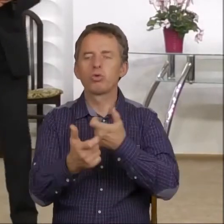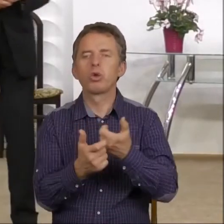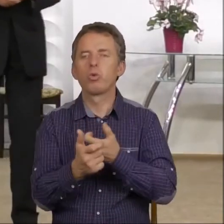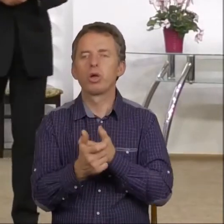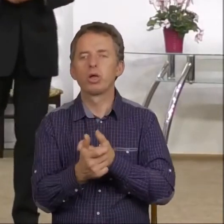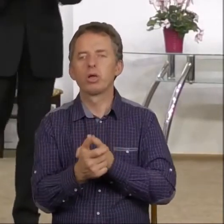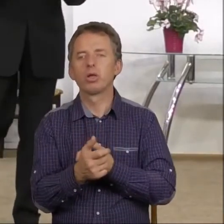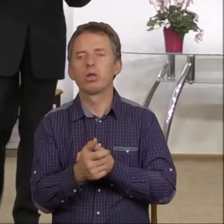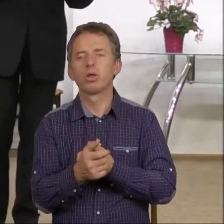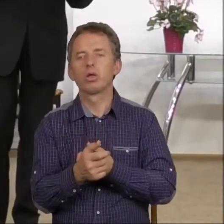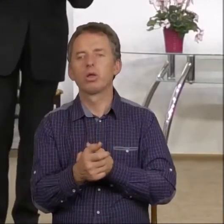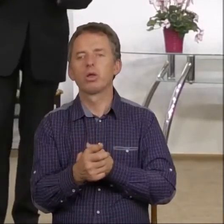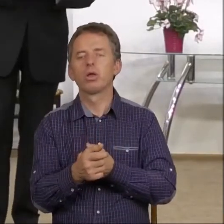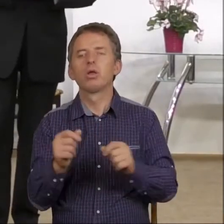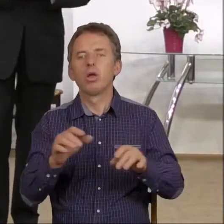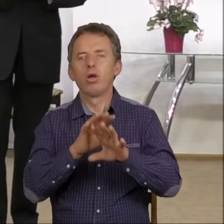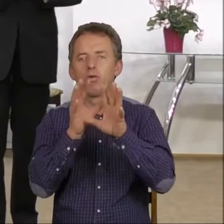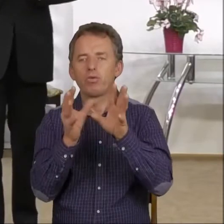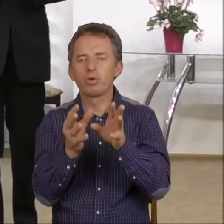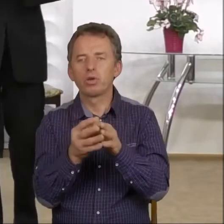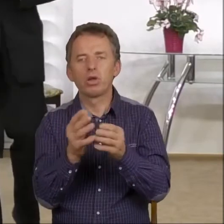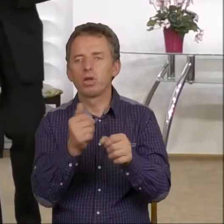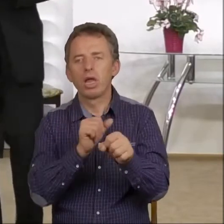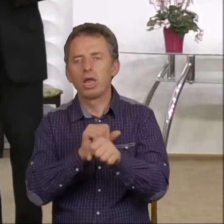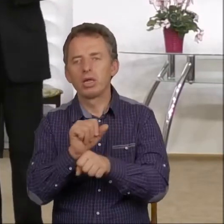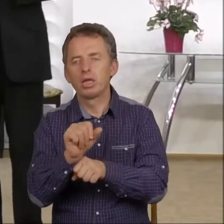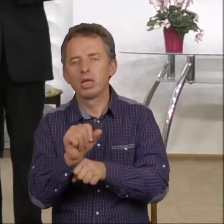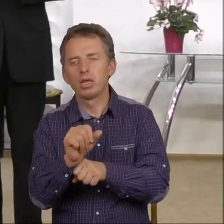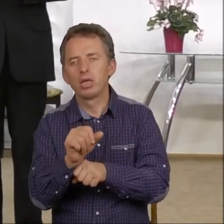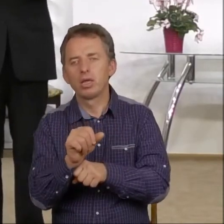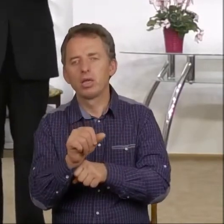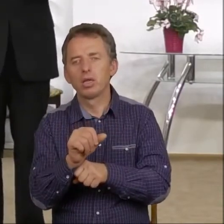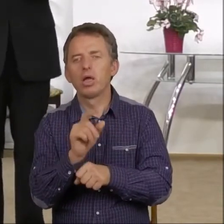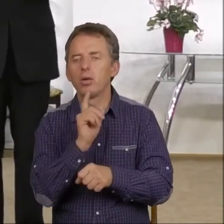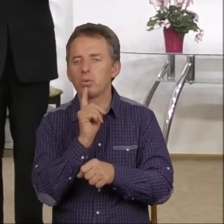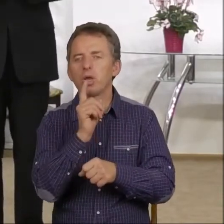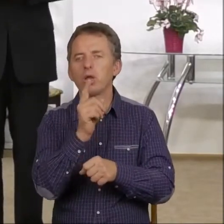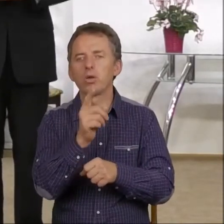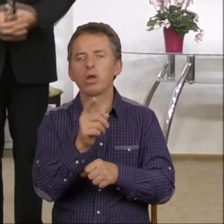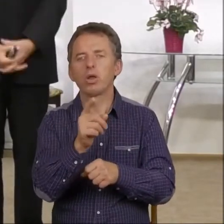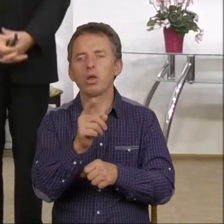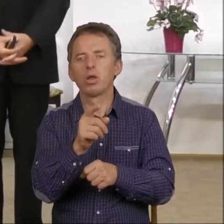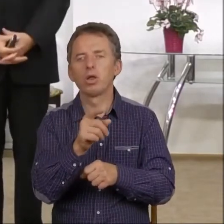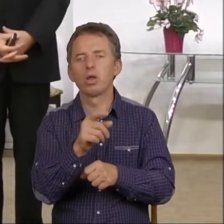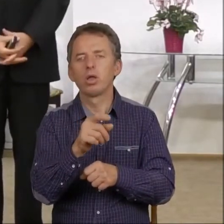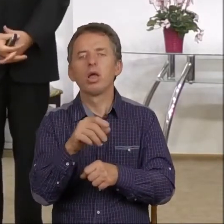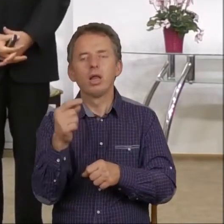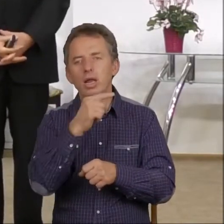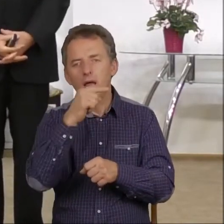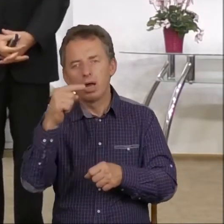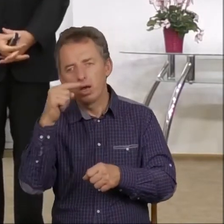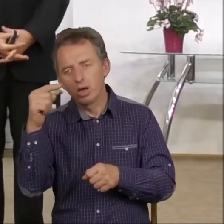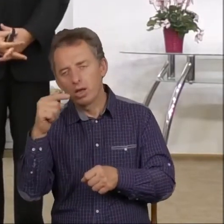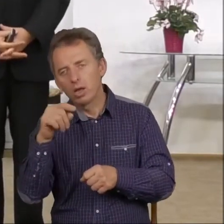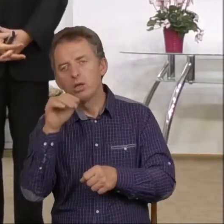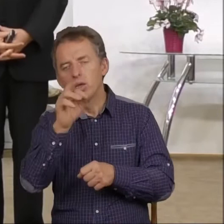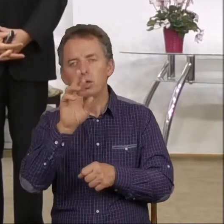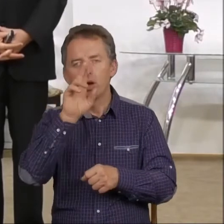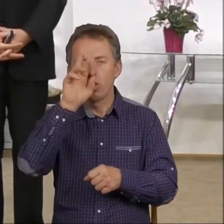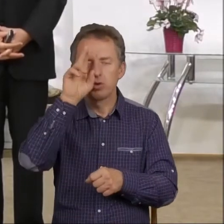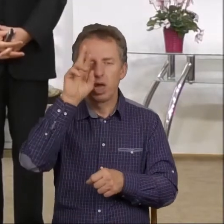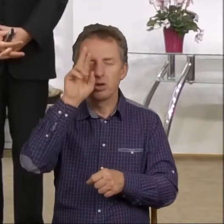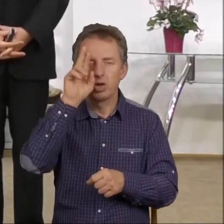no widowisko może to nie jest najszczęśliwsze słowo, chociaż nie jest negatywne, ale może się źle kojarzyć.